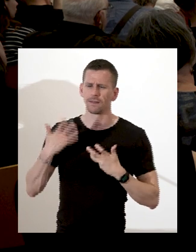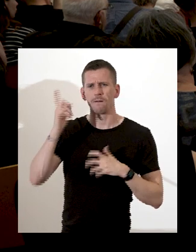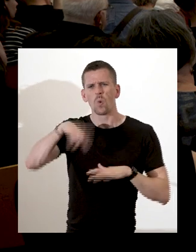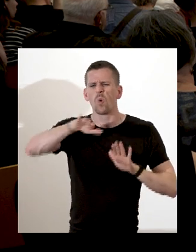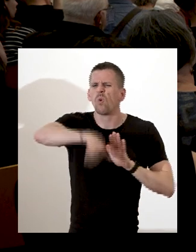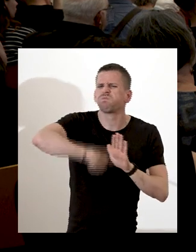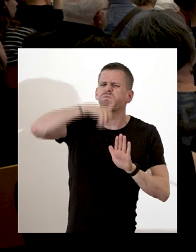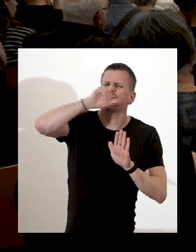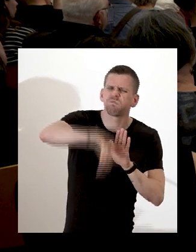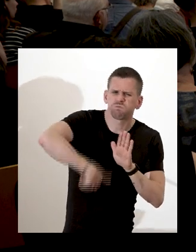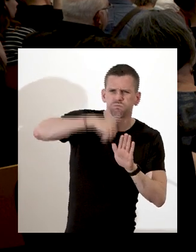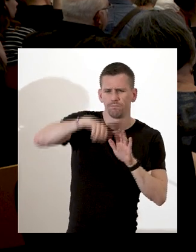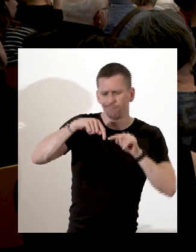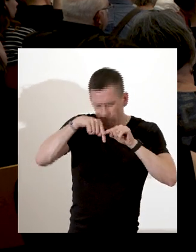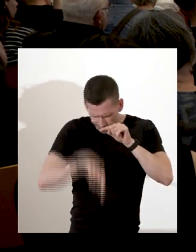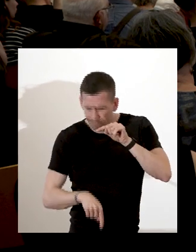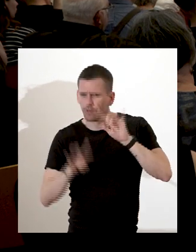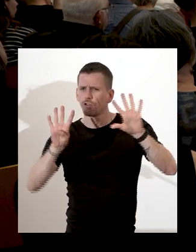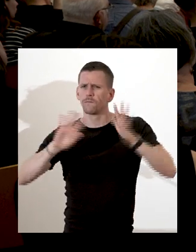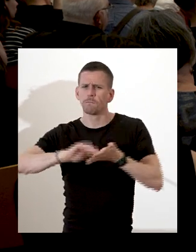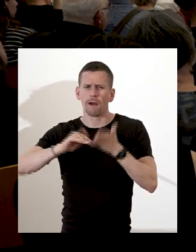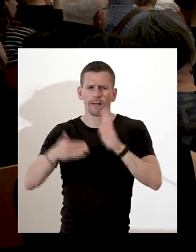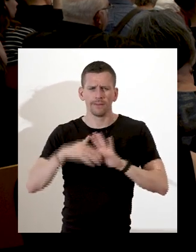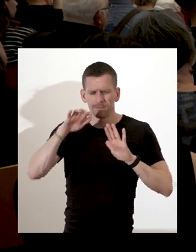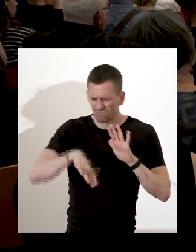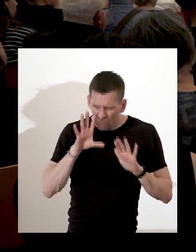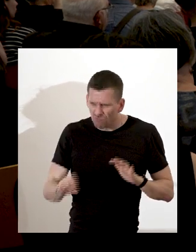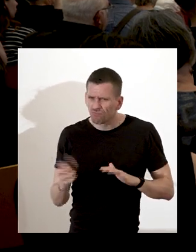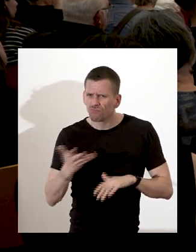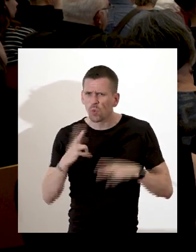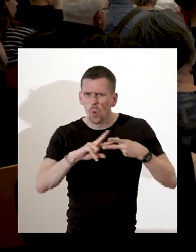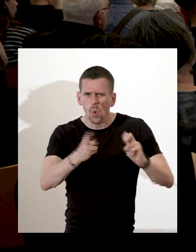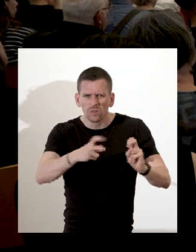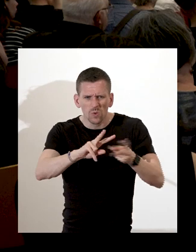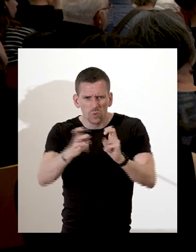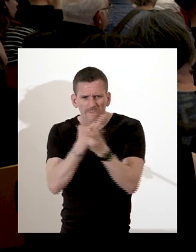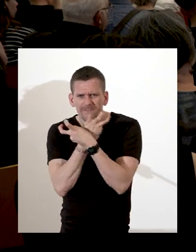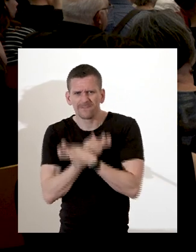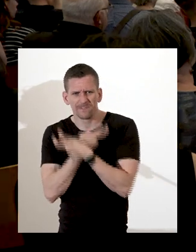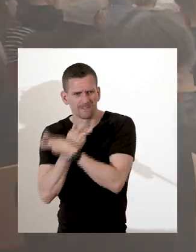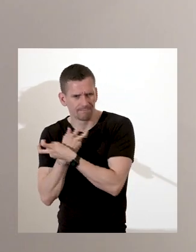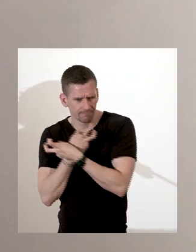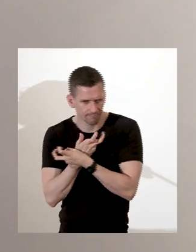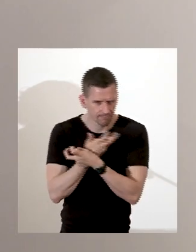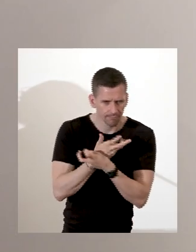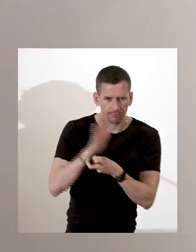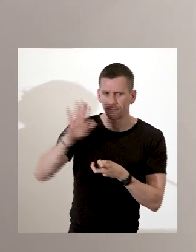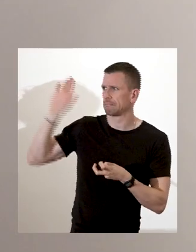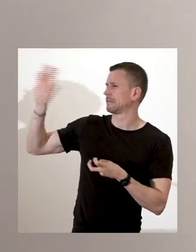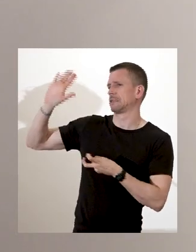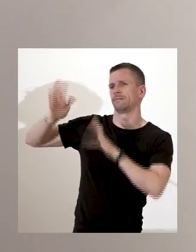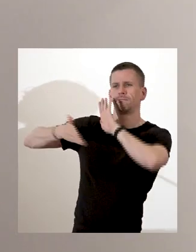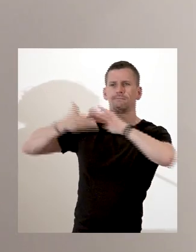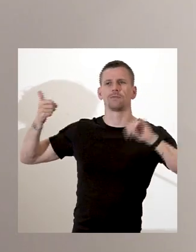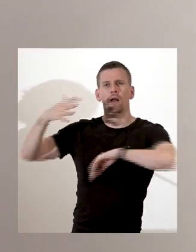les entrepreneurs découvrent par hasard des ossements. On interrompt donc la construction et les archéologues prennent le relais. On identifie alors un